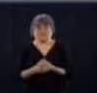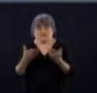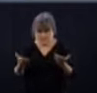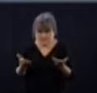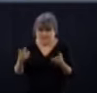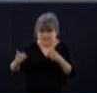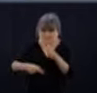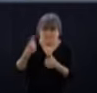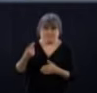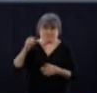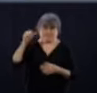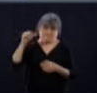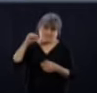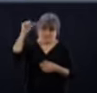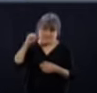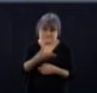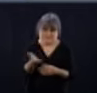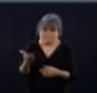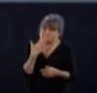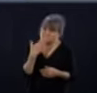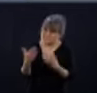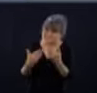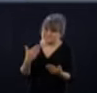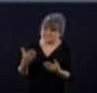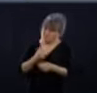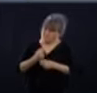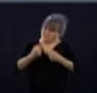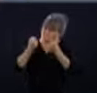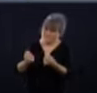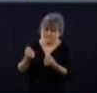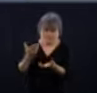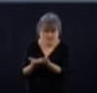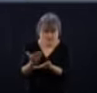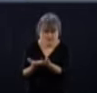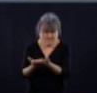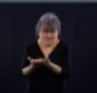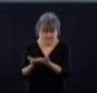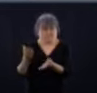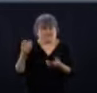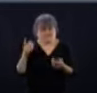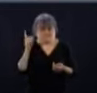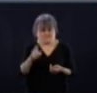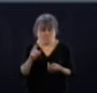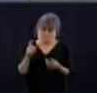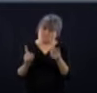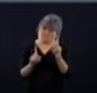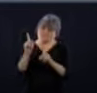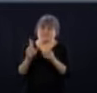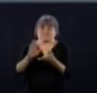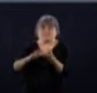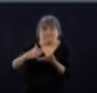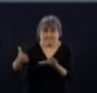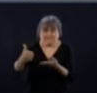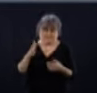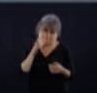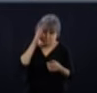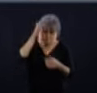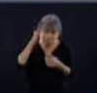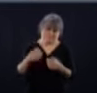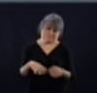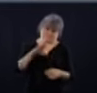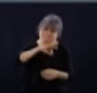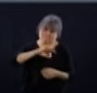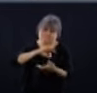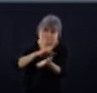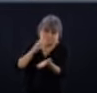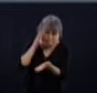fort, vous le méritez. On va faire en sorte de pouvoir vous offrir ce petit privilège, ou en tout cas,